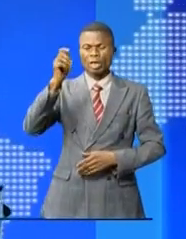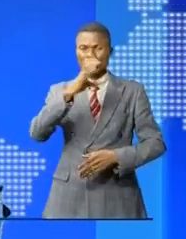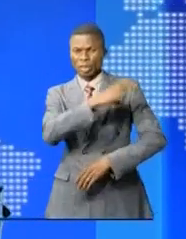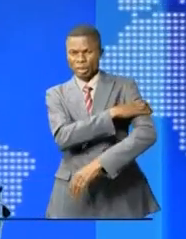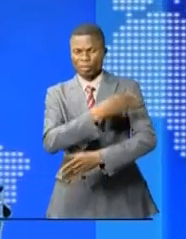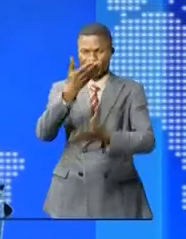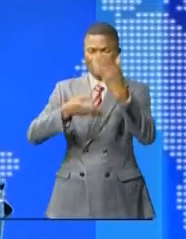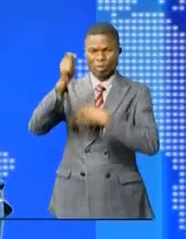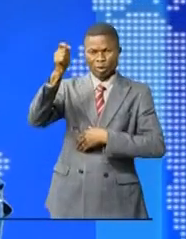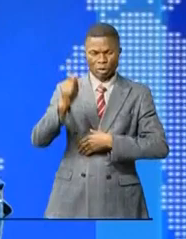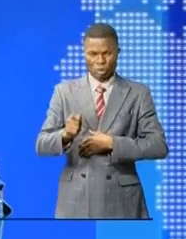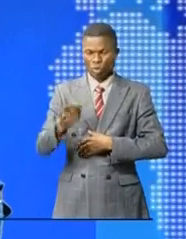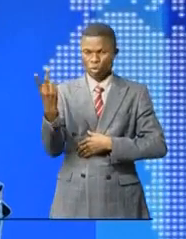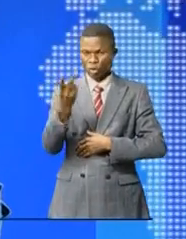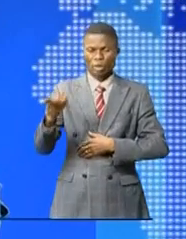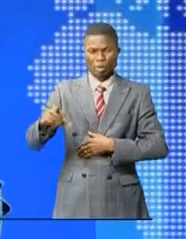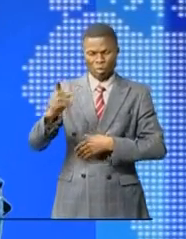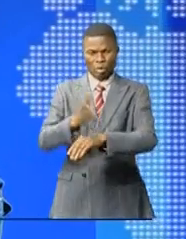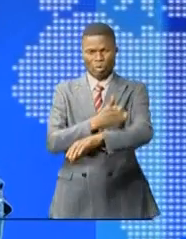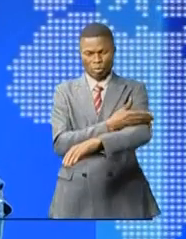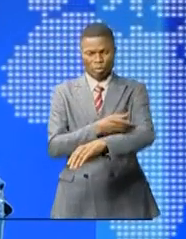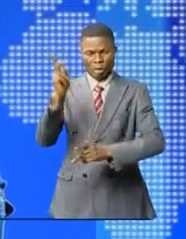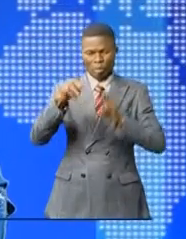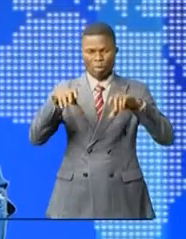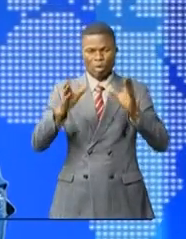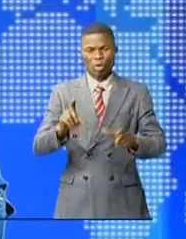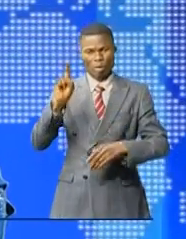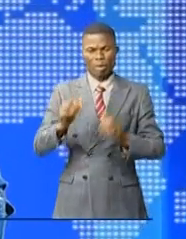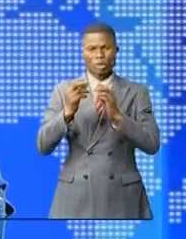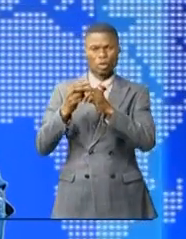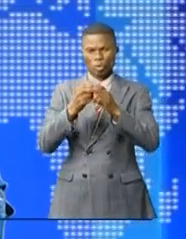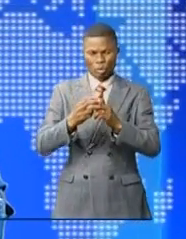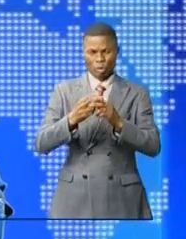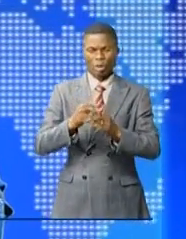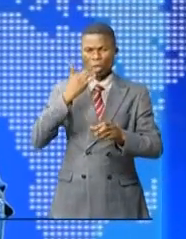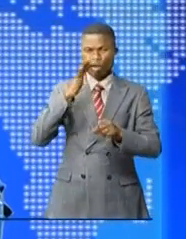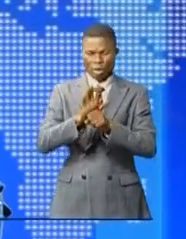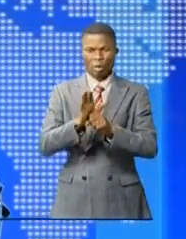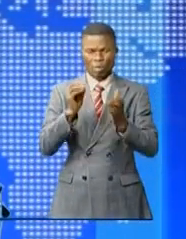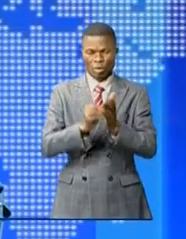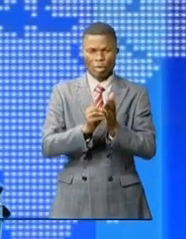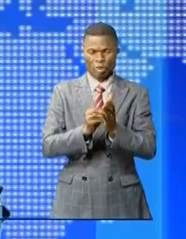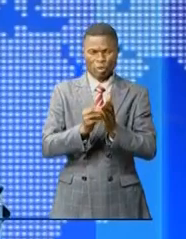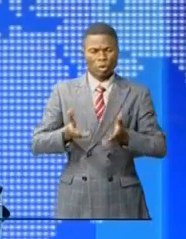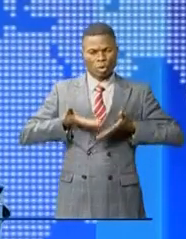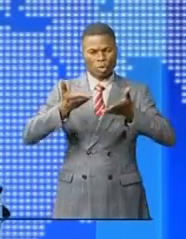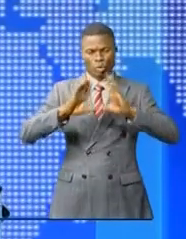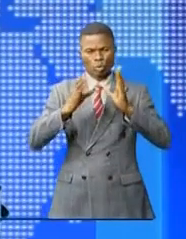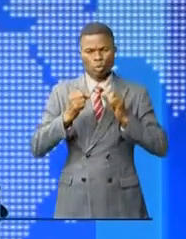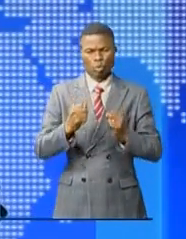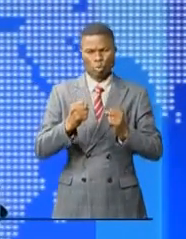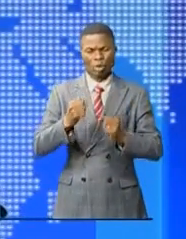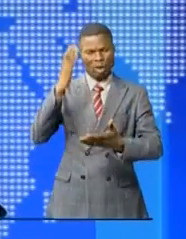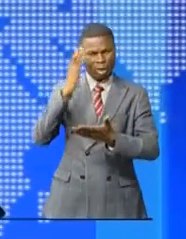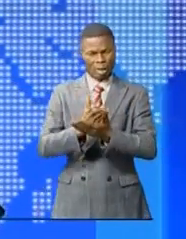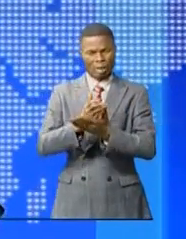porte déjà ses fruits, car le peuple congolais a besoin de la sécurité. Le Président de la République a promis également de consacrer toute son énergie pour